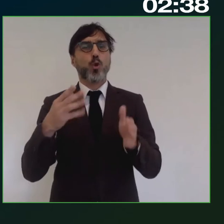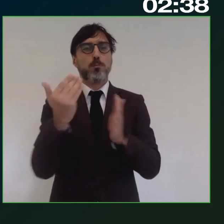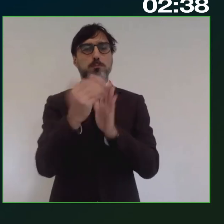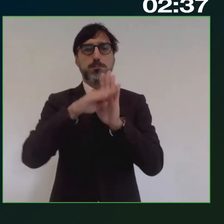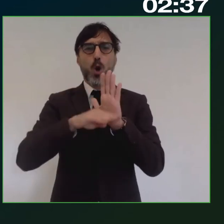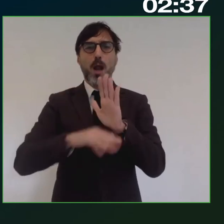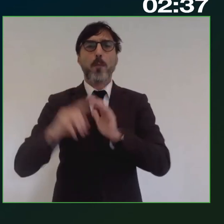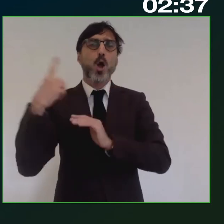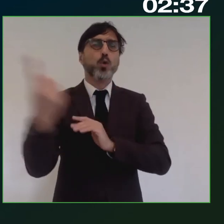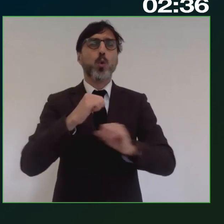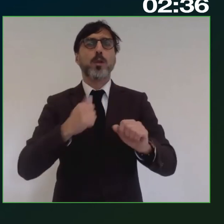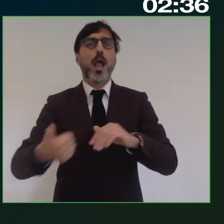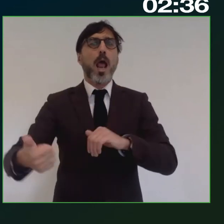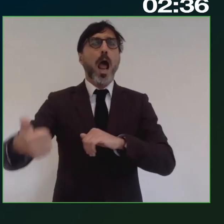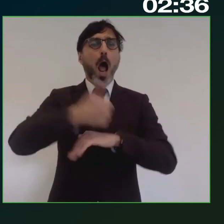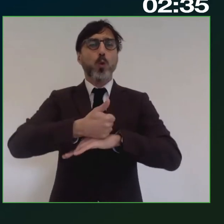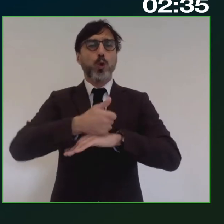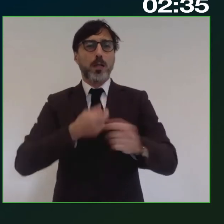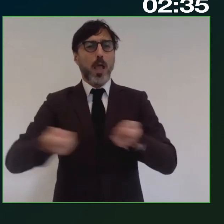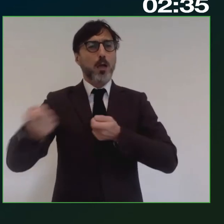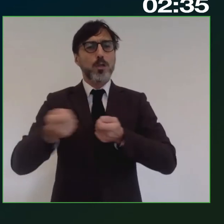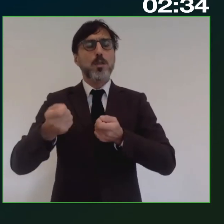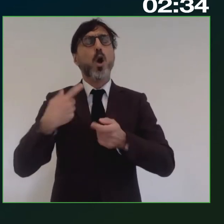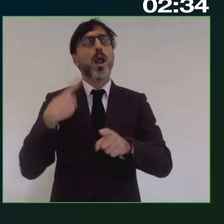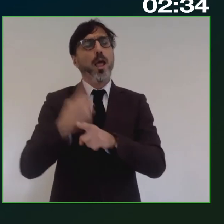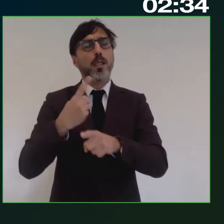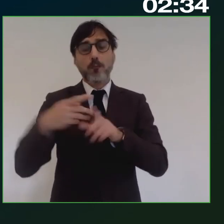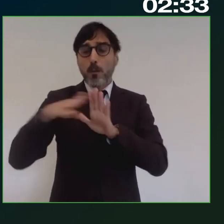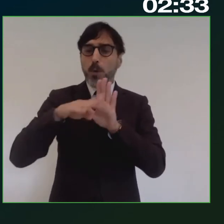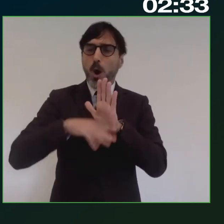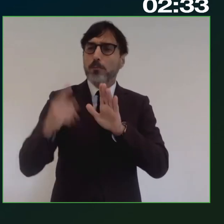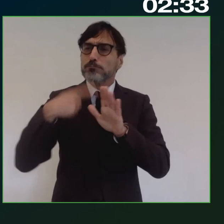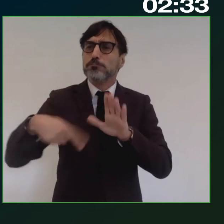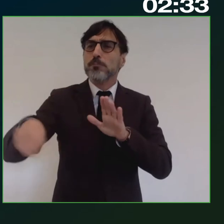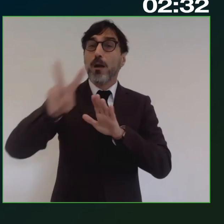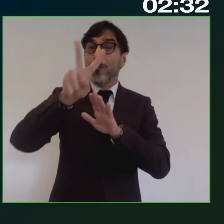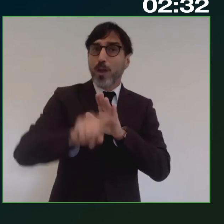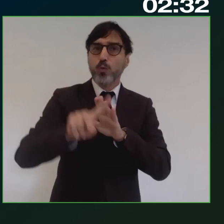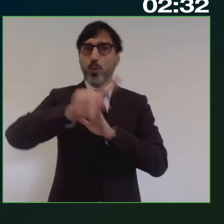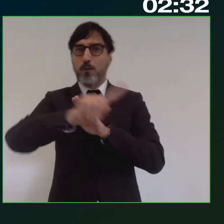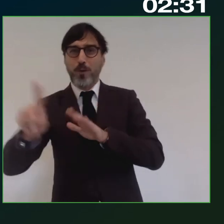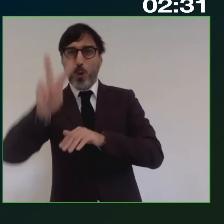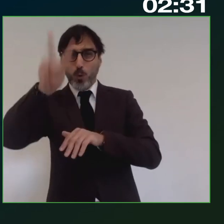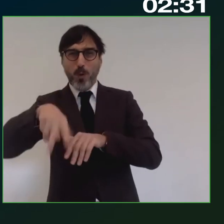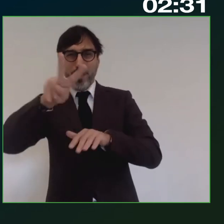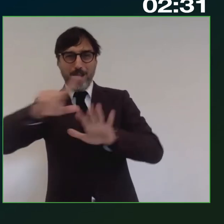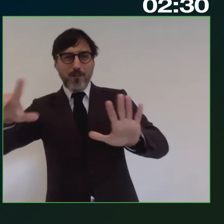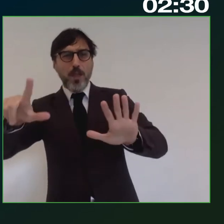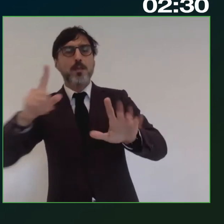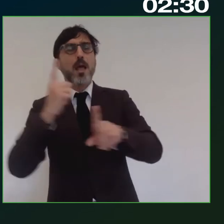le autorità di gestione possano tenere conto nella programmazione 21-27, ma con